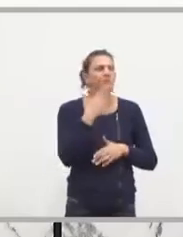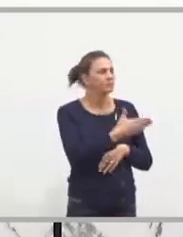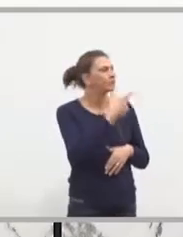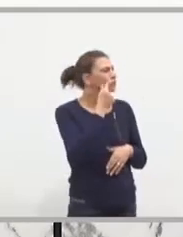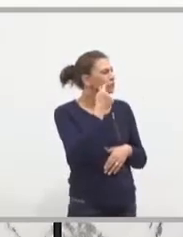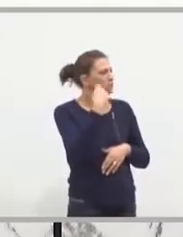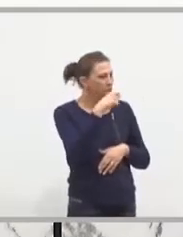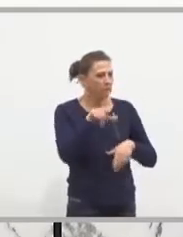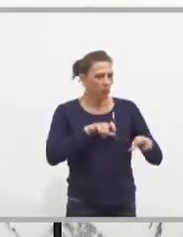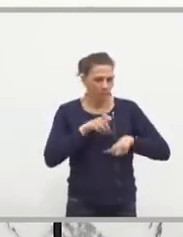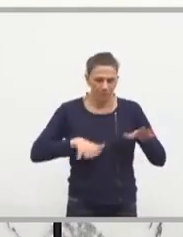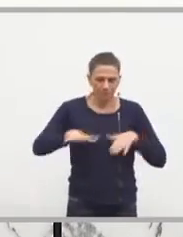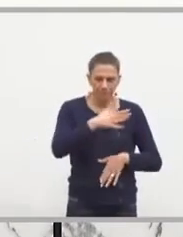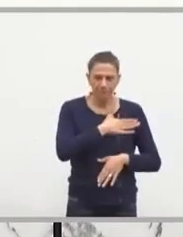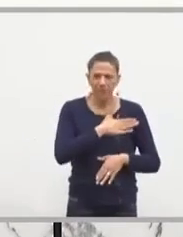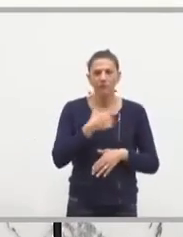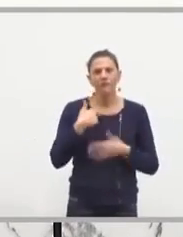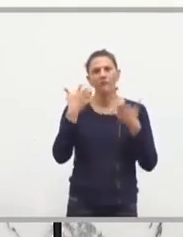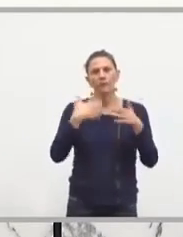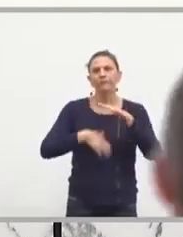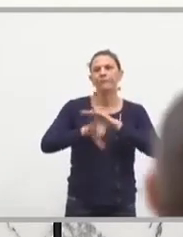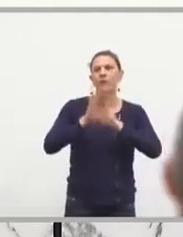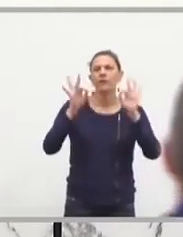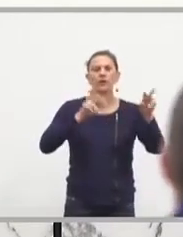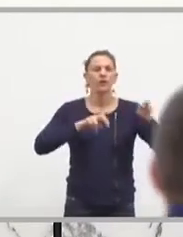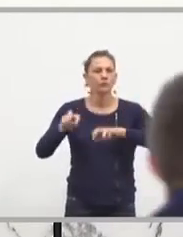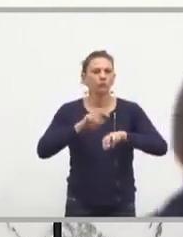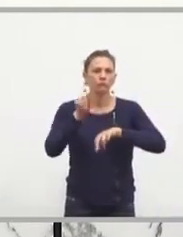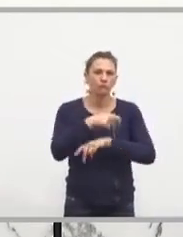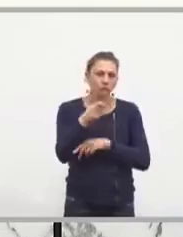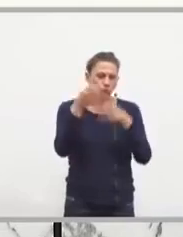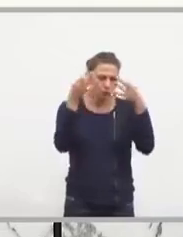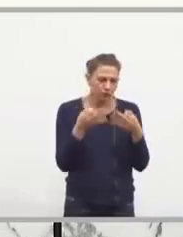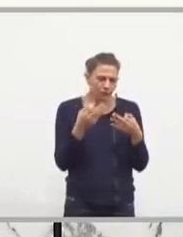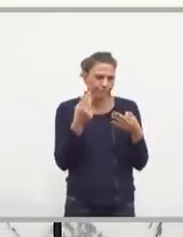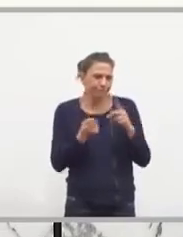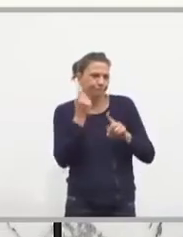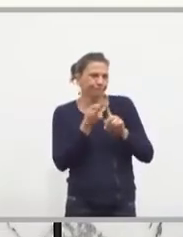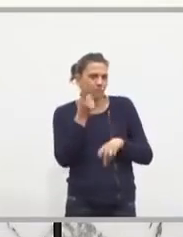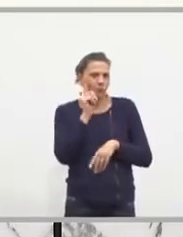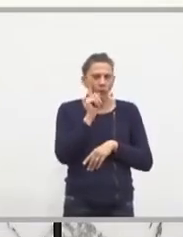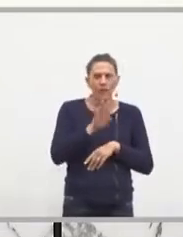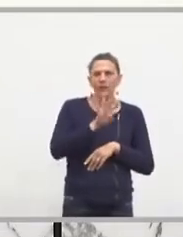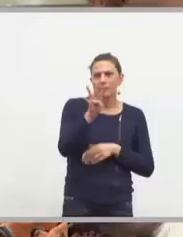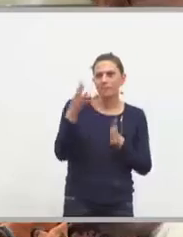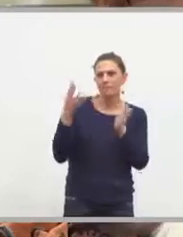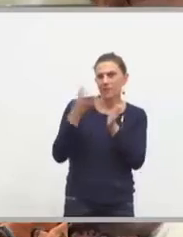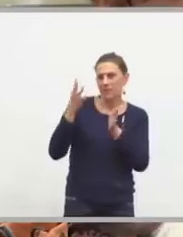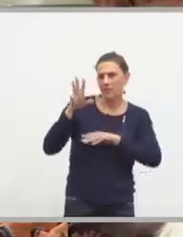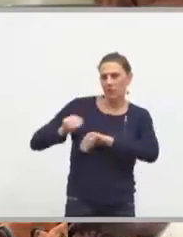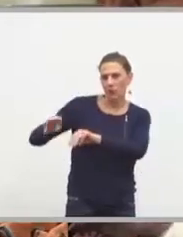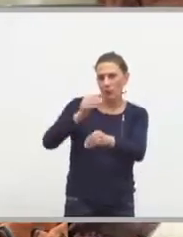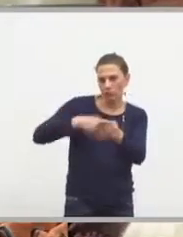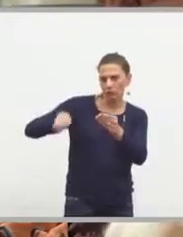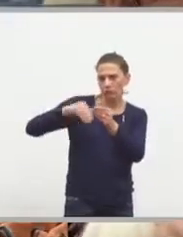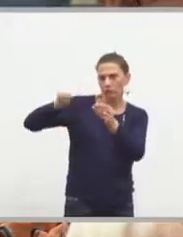On est à venir sur la dimension transport du budget, qui est évidemment une dimension capitale, puisqu'avec 4000 habitants supplémentaires dans la